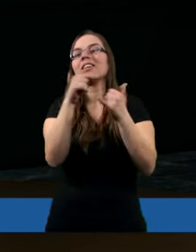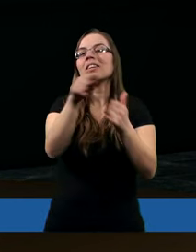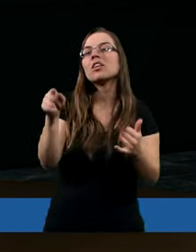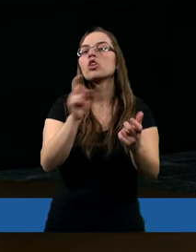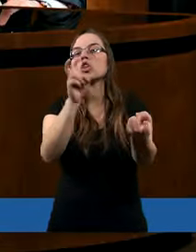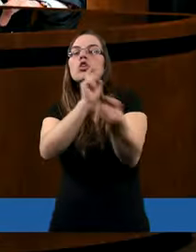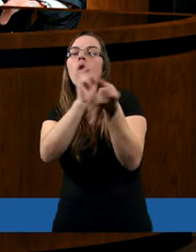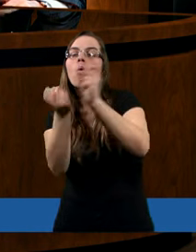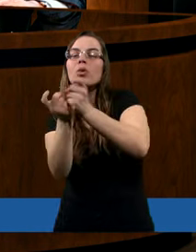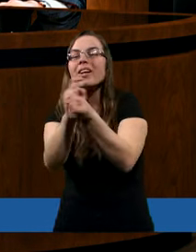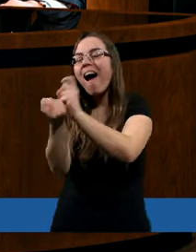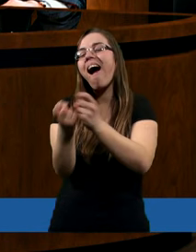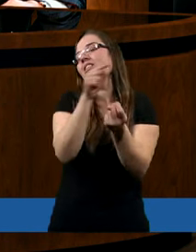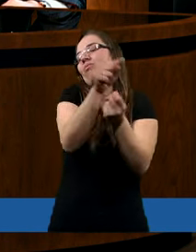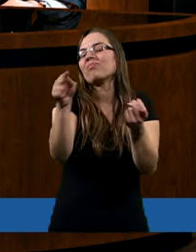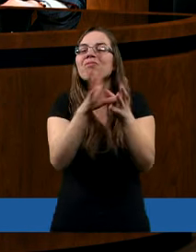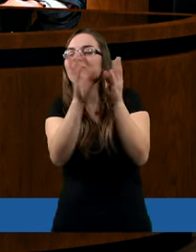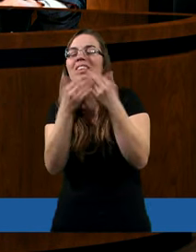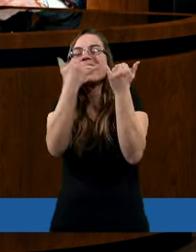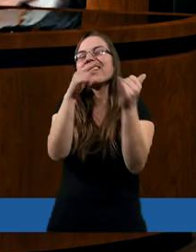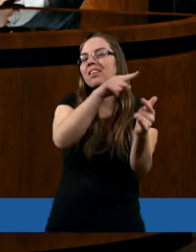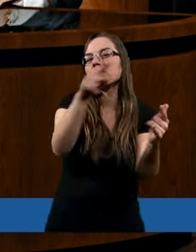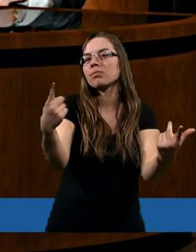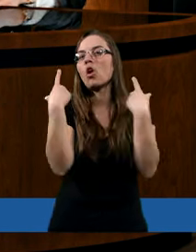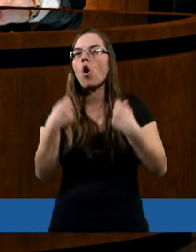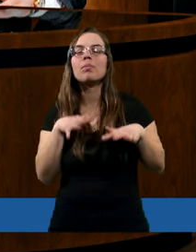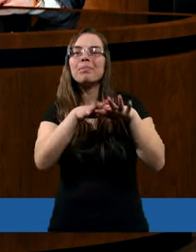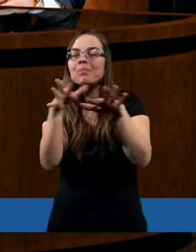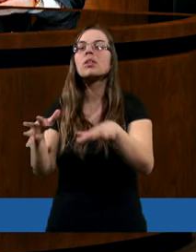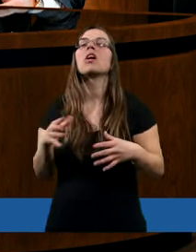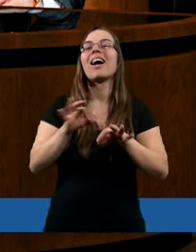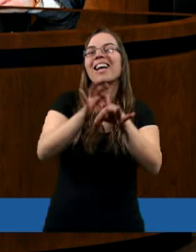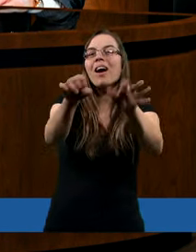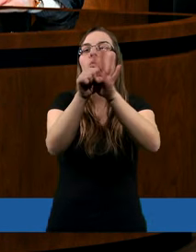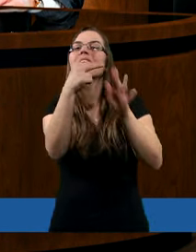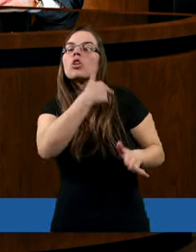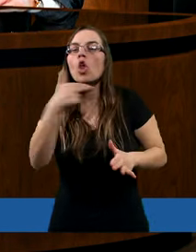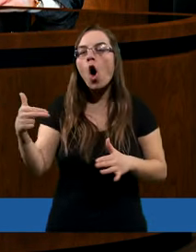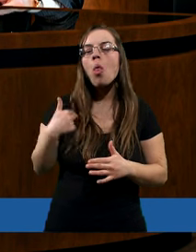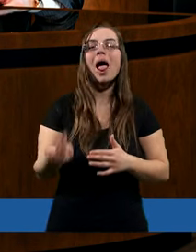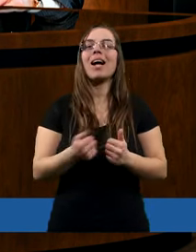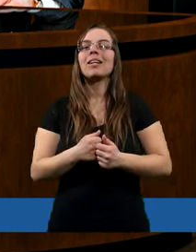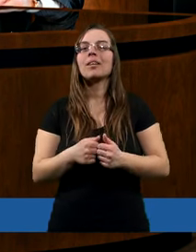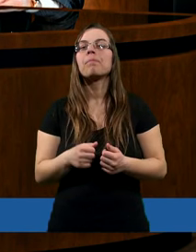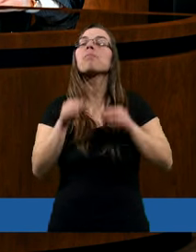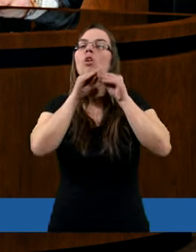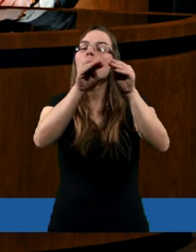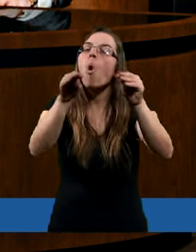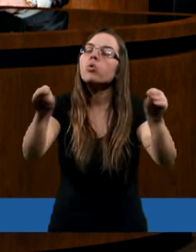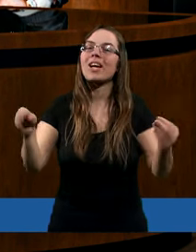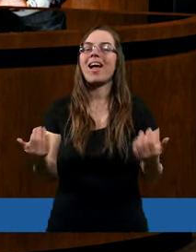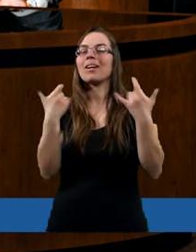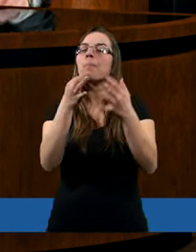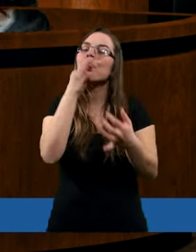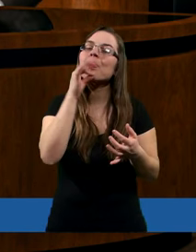czy przez sąsiadów, czy przez kogoś tam, kieruje do nas pouczenia,